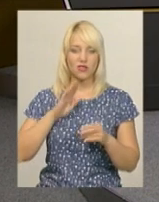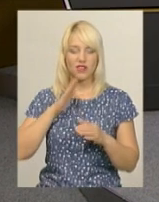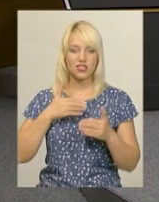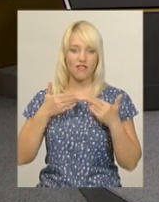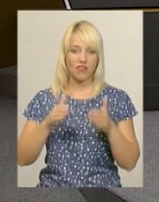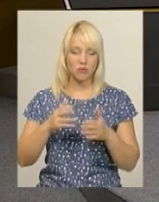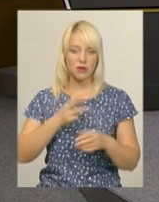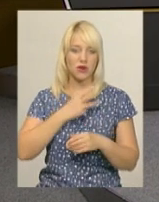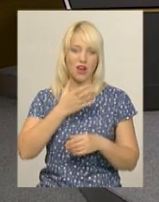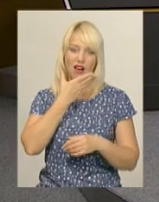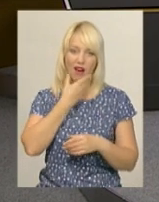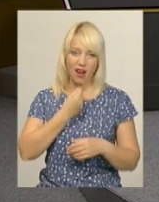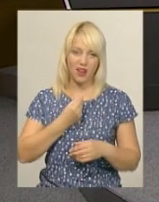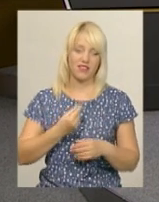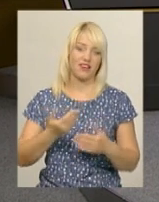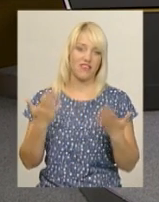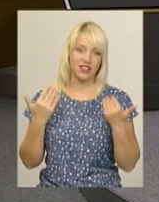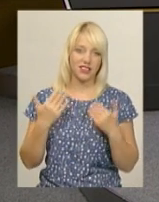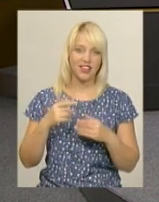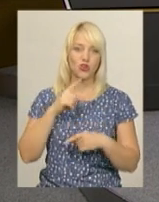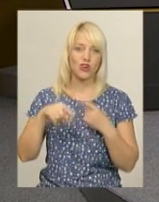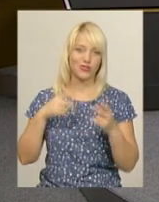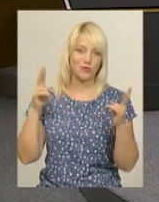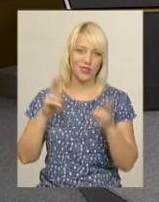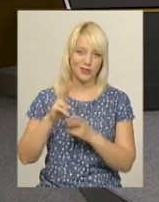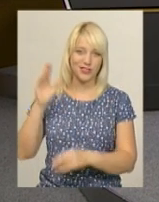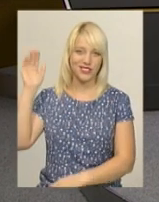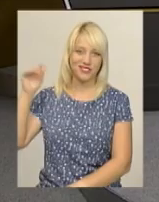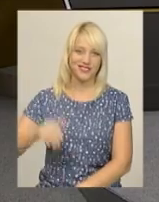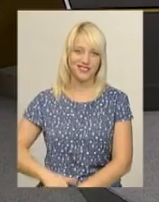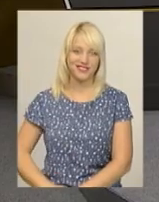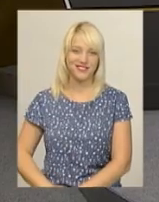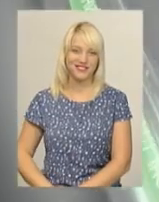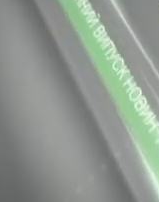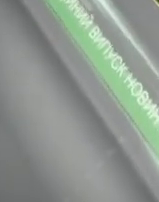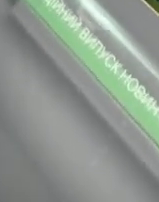випуск. Бажаємо вам вдалих і насичених вихідних. До зустрічі на телеканалі Поділля Центр.